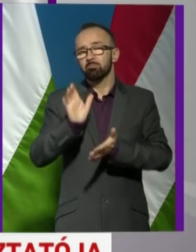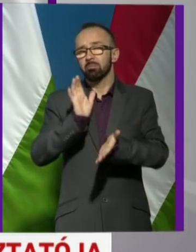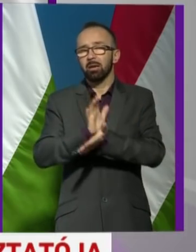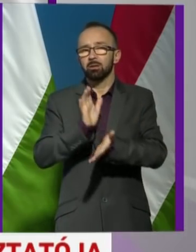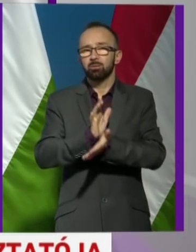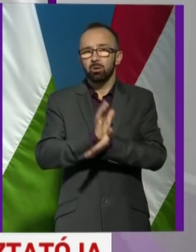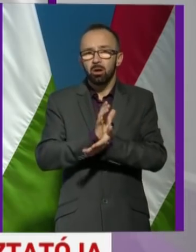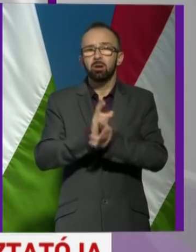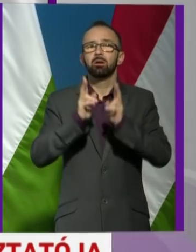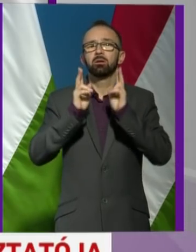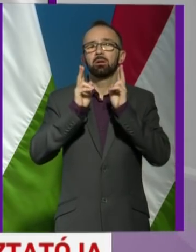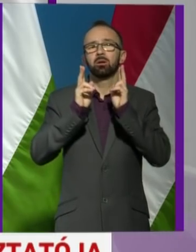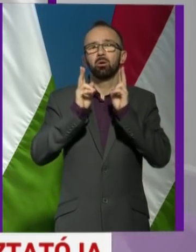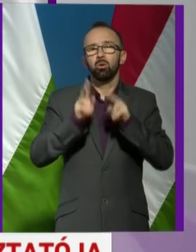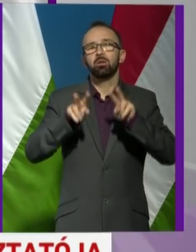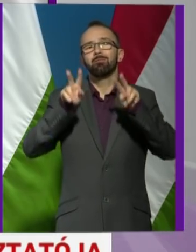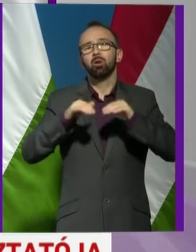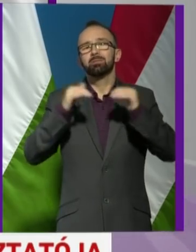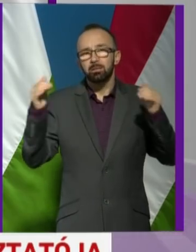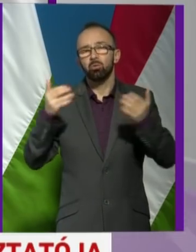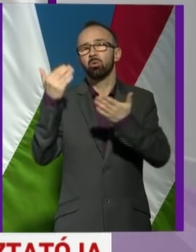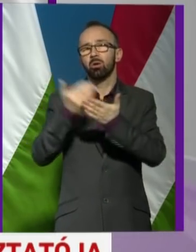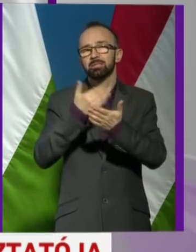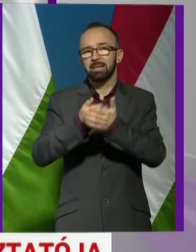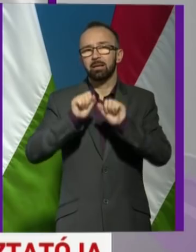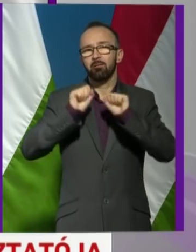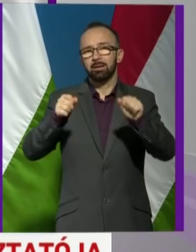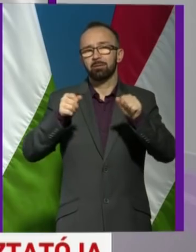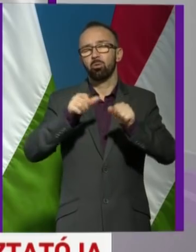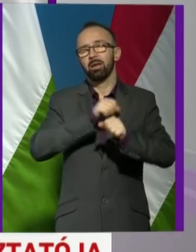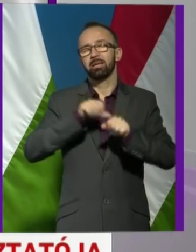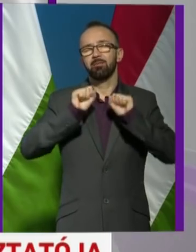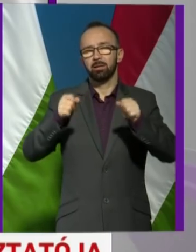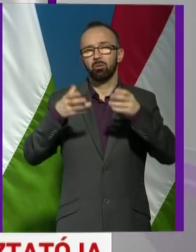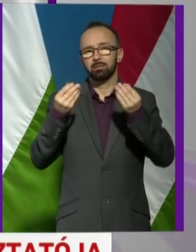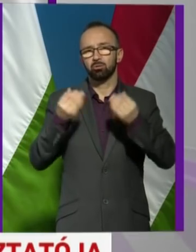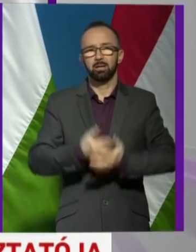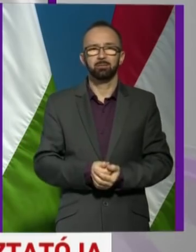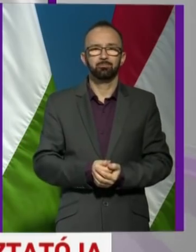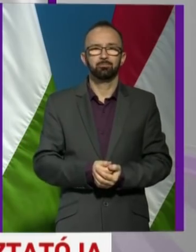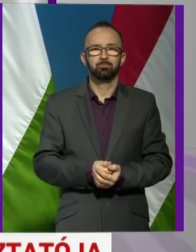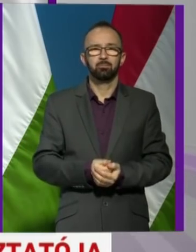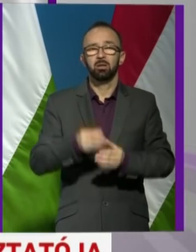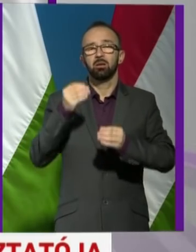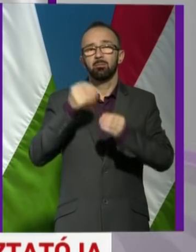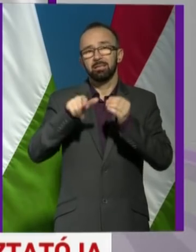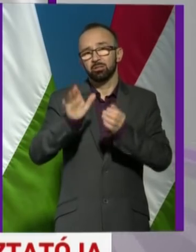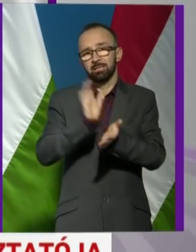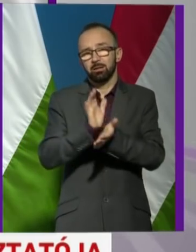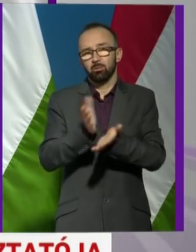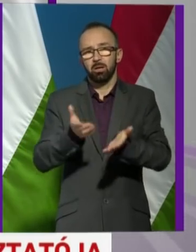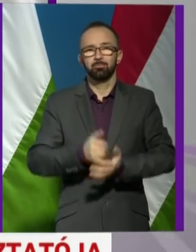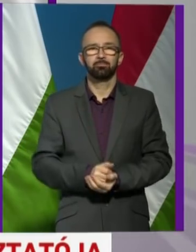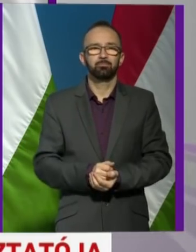alátámasztják azt tulajdonképpen, hogy valószínűleg viselhették az egyéni védőfelszereléseket, hiszen ez is azt